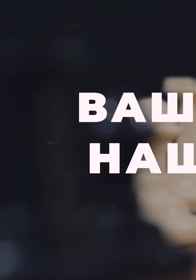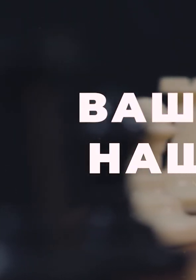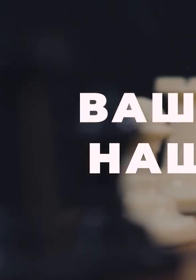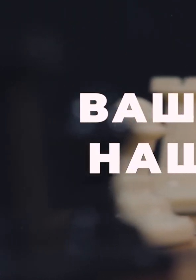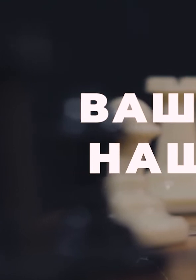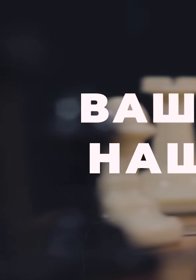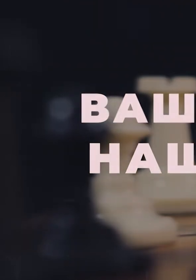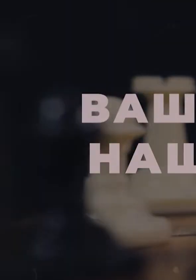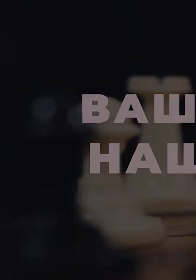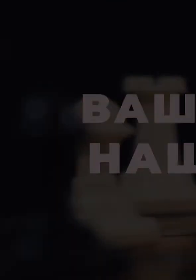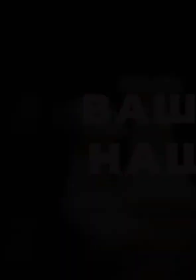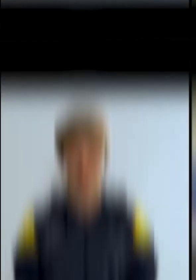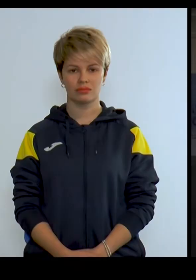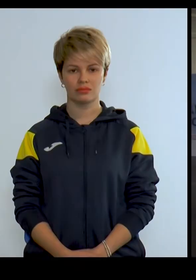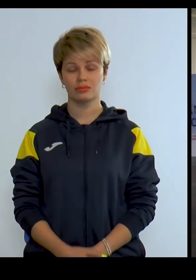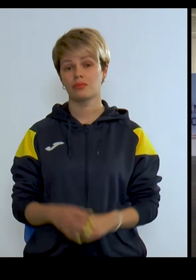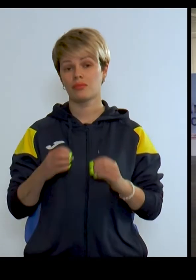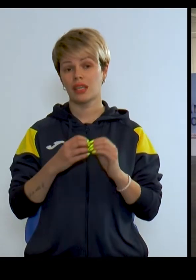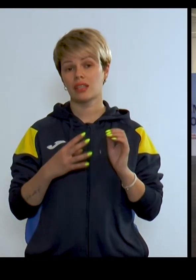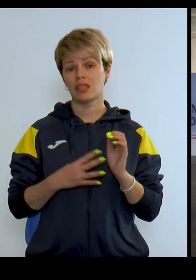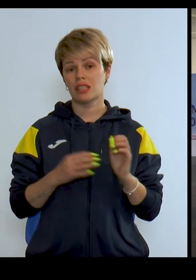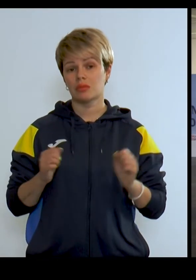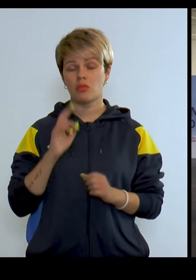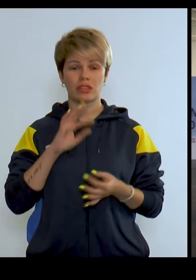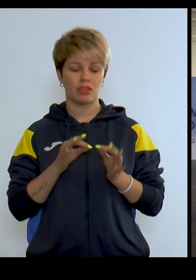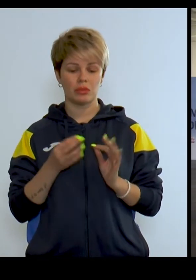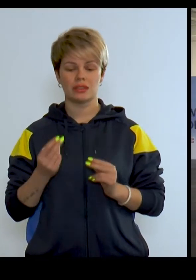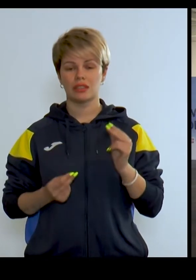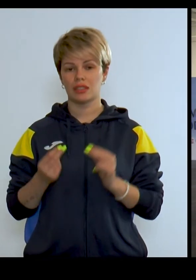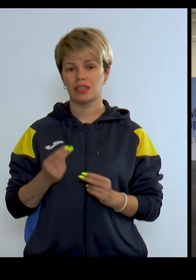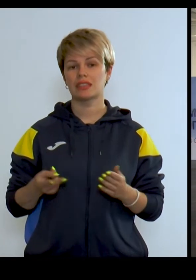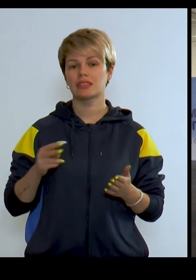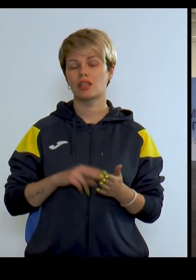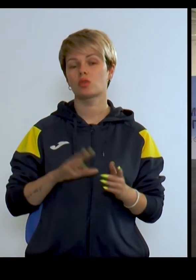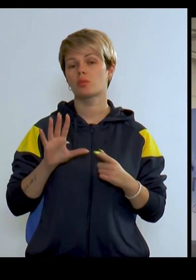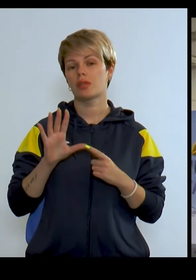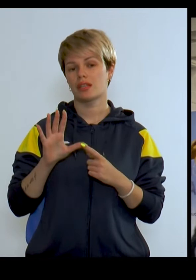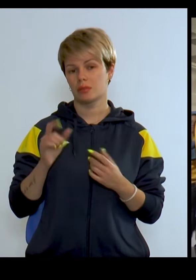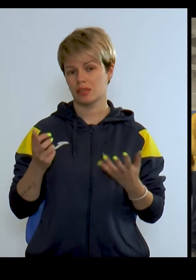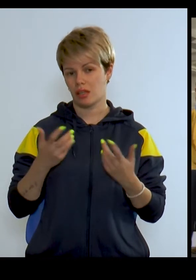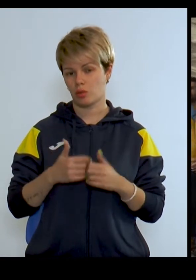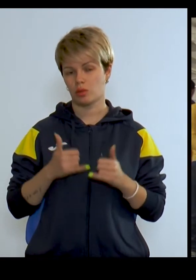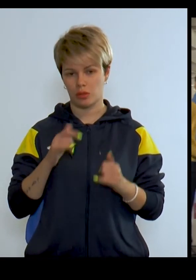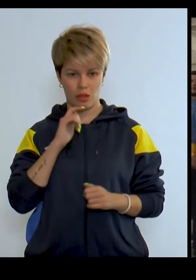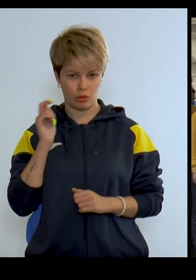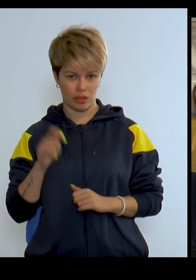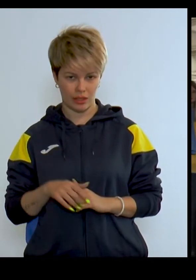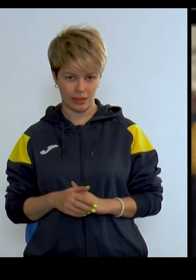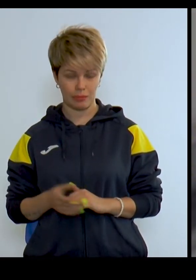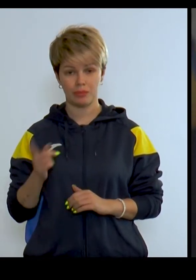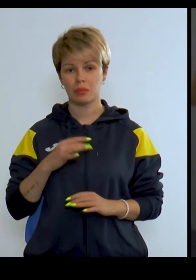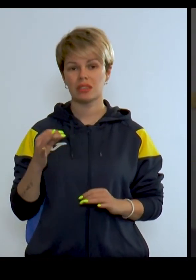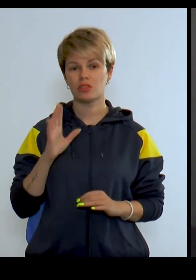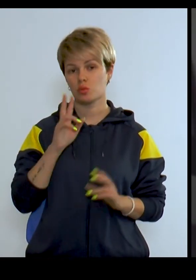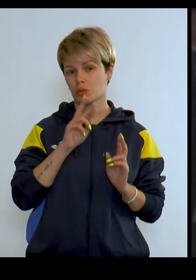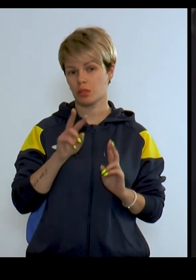Дякую за 19-ті зимові Дефлімпійські ігри стануть п'ятими за рахунком для України.